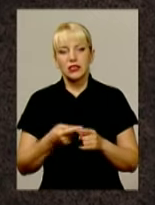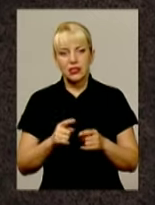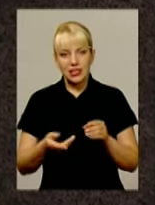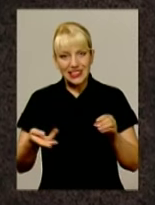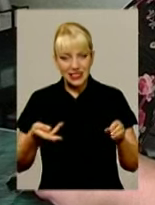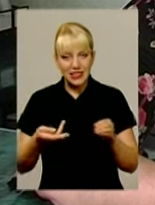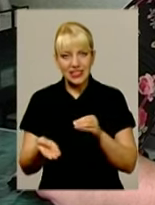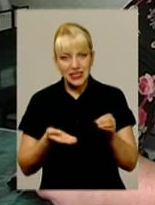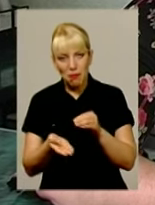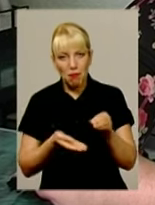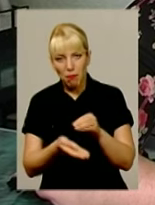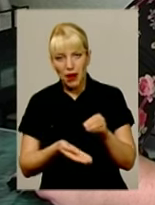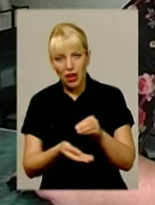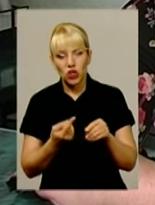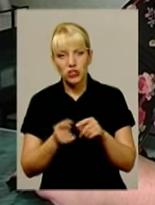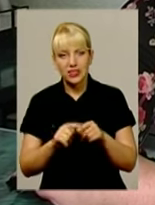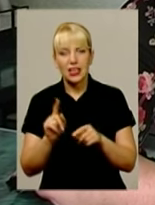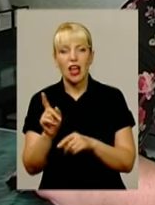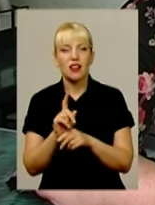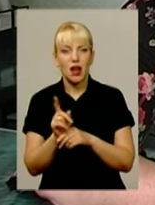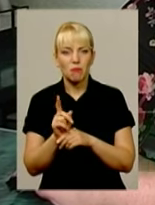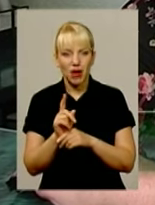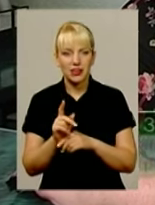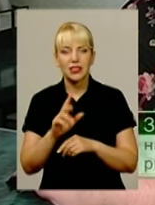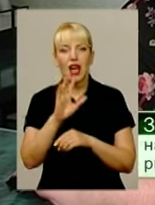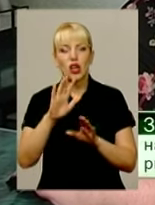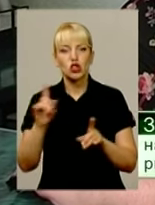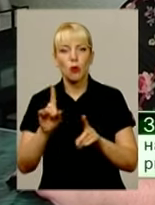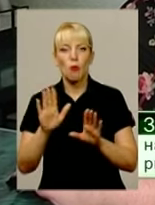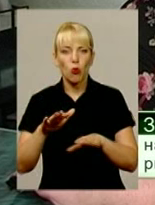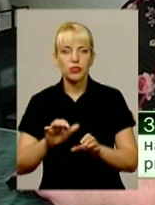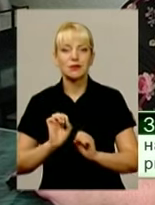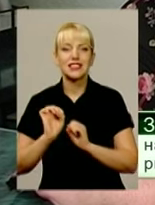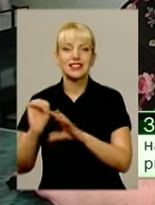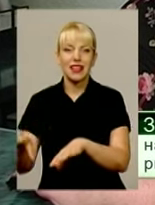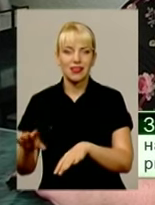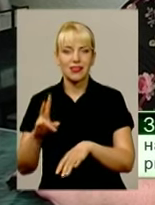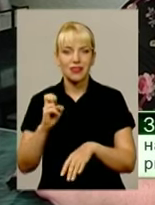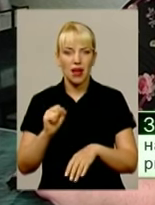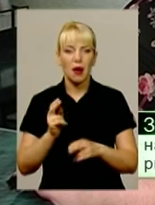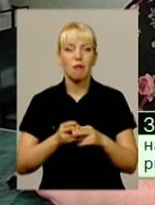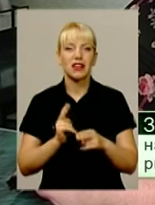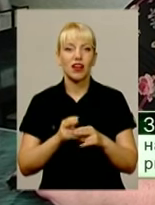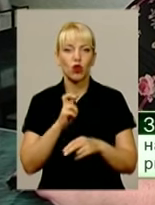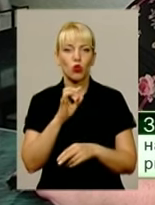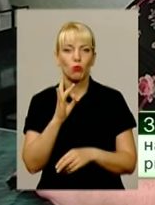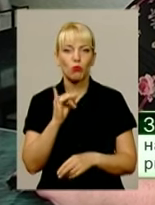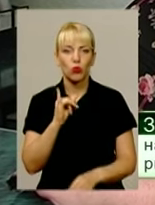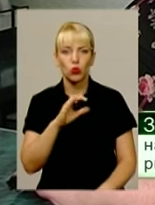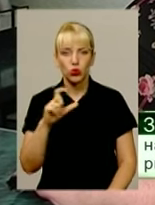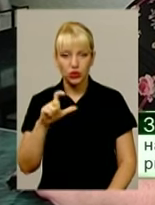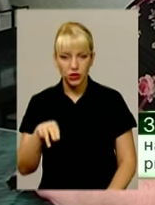їх на металобрухт. За стільки грамів заліза, металу кольорового, бо він